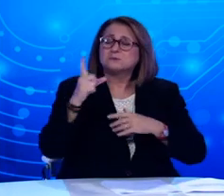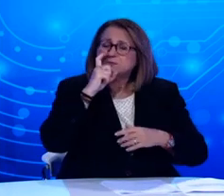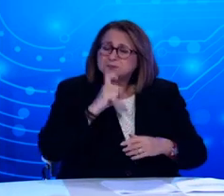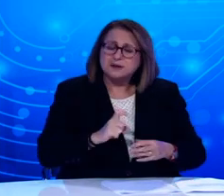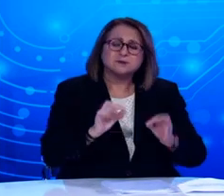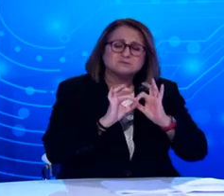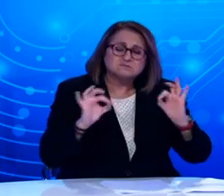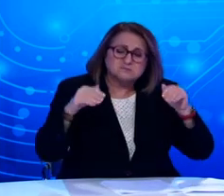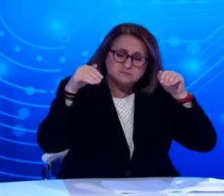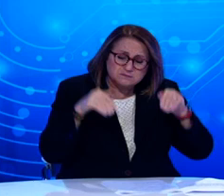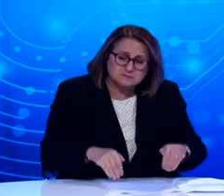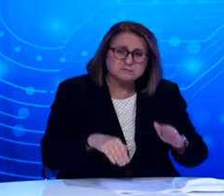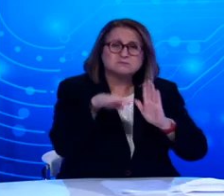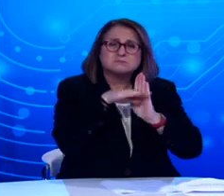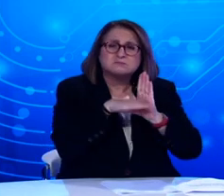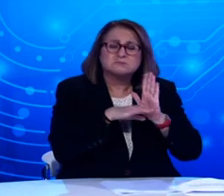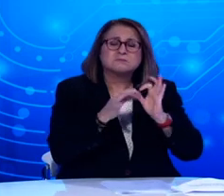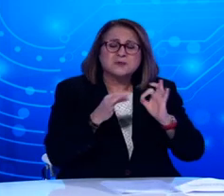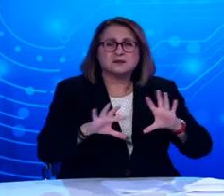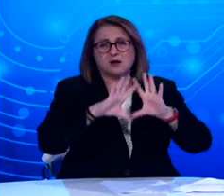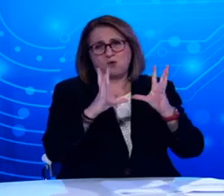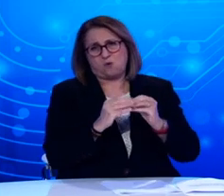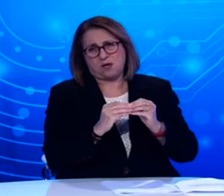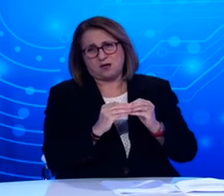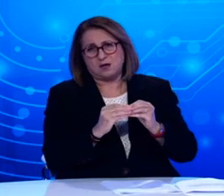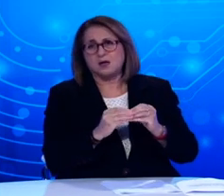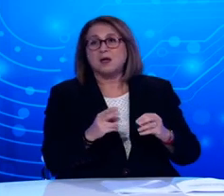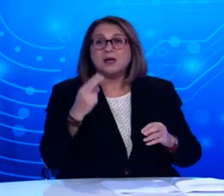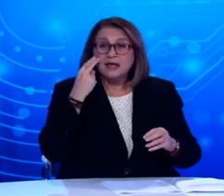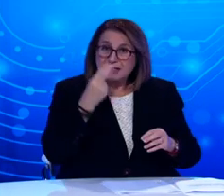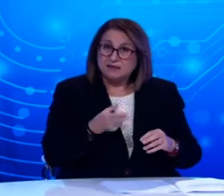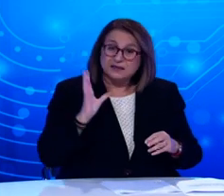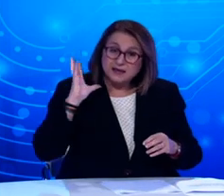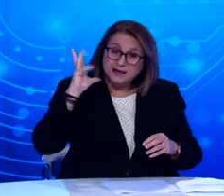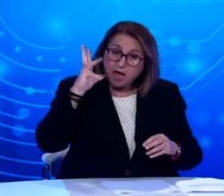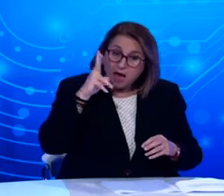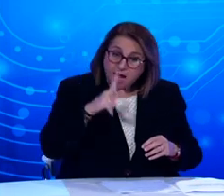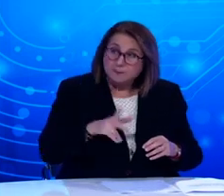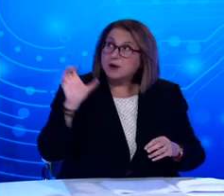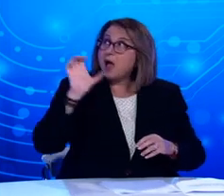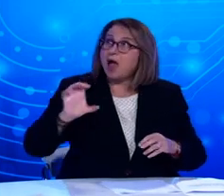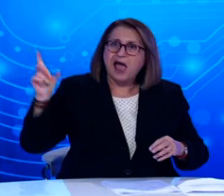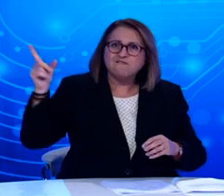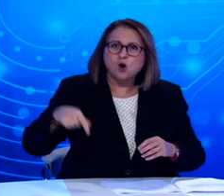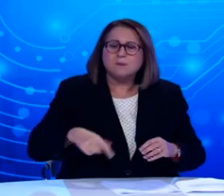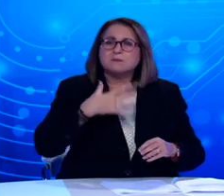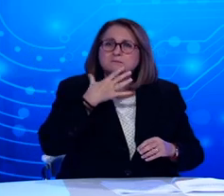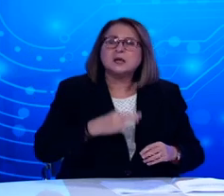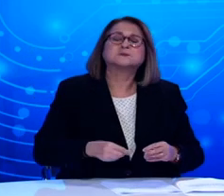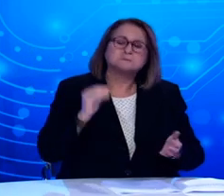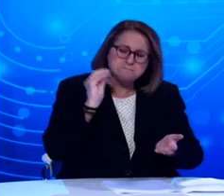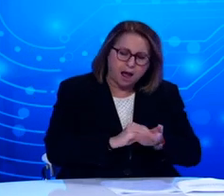και πρωτόκολλα. Περιτέρα όπως βλέπετε καθημερινά, η Ευρώπη το ανέφερε και ο κύριος καθηγητής, βρίσκεται αντιμέτωπη με ένα δεύτερο κύμα.